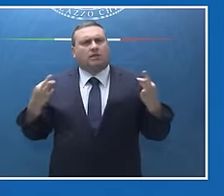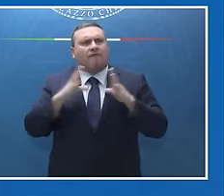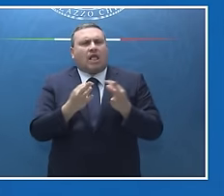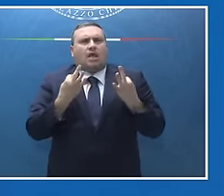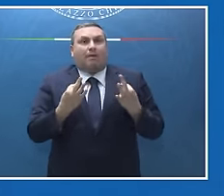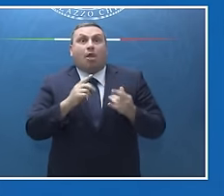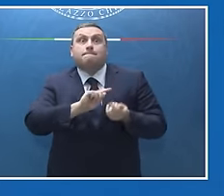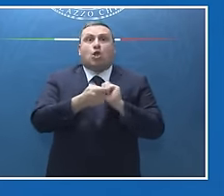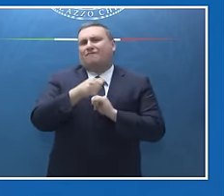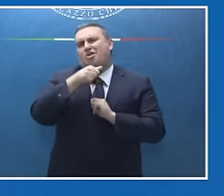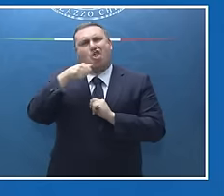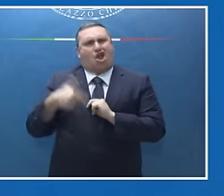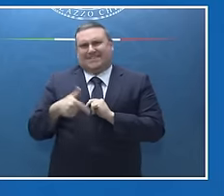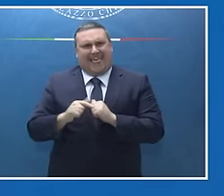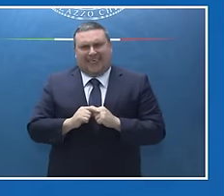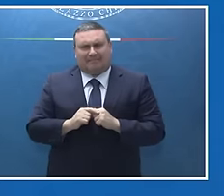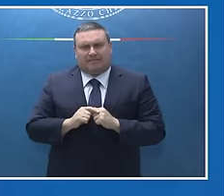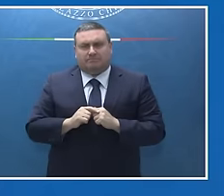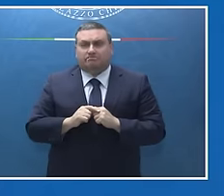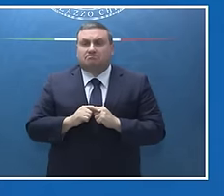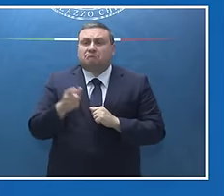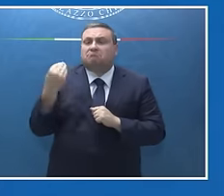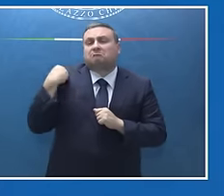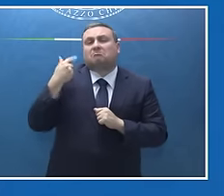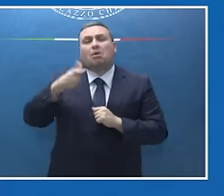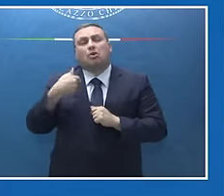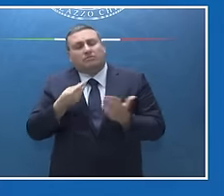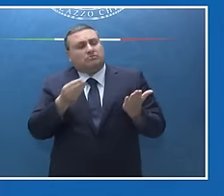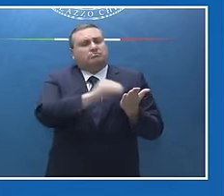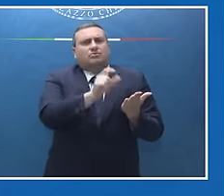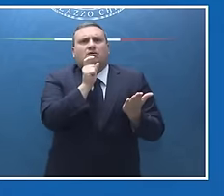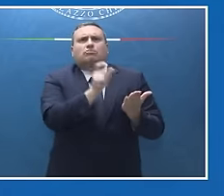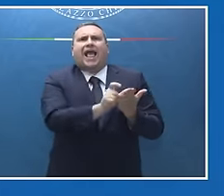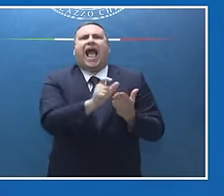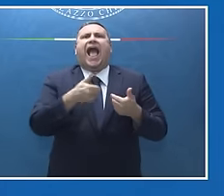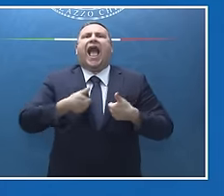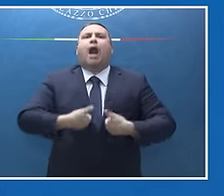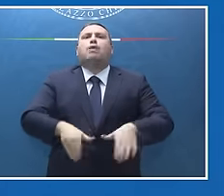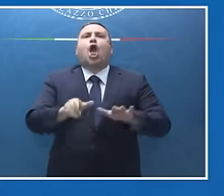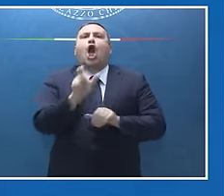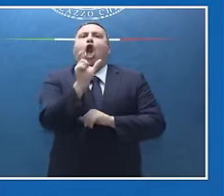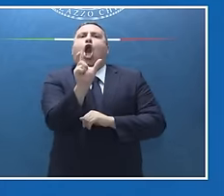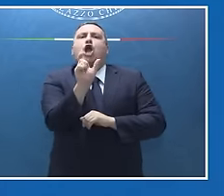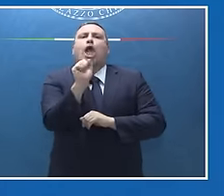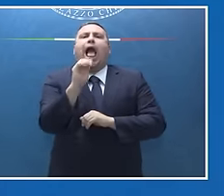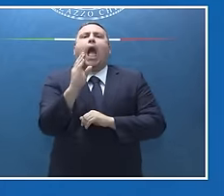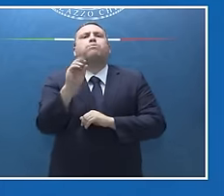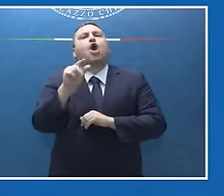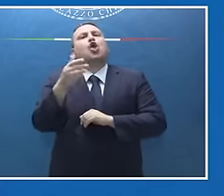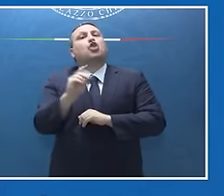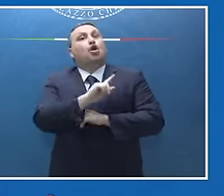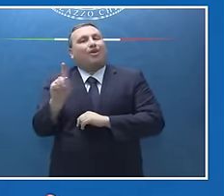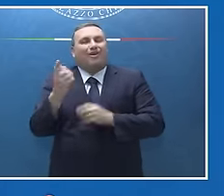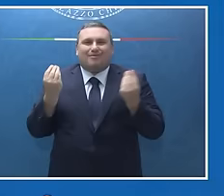essere modificata. Sul tema del perché non ci sia il riferimento alla parola aborto ho già risposto, perché